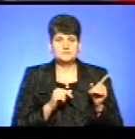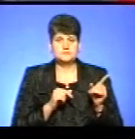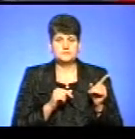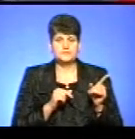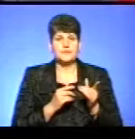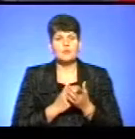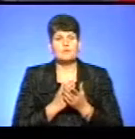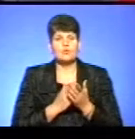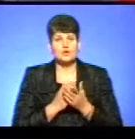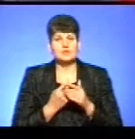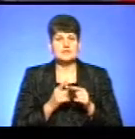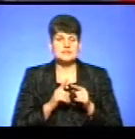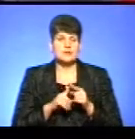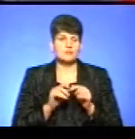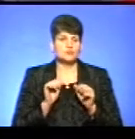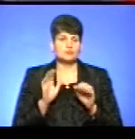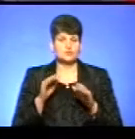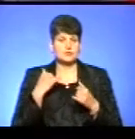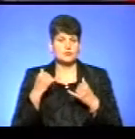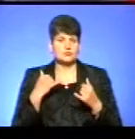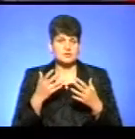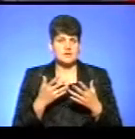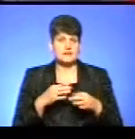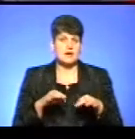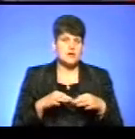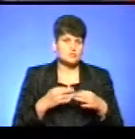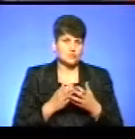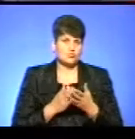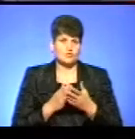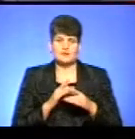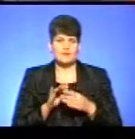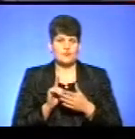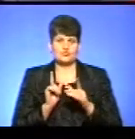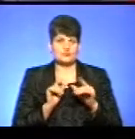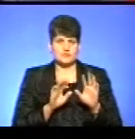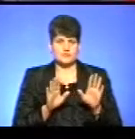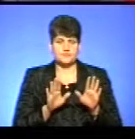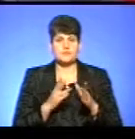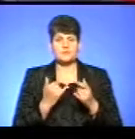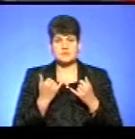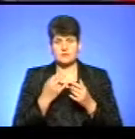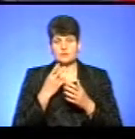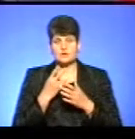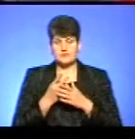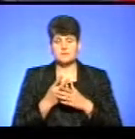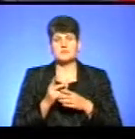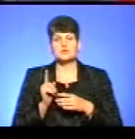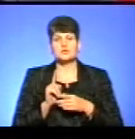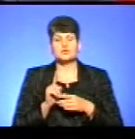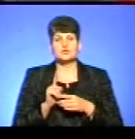звероті... послуги, це можуть бути телекоменікаційні, це можуть бути транспортні, це не обов'язково виїжджають. Так, якщо ми зараз подивимося з тієї точки зору, що